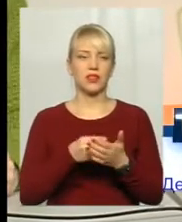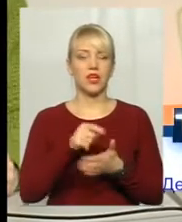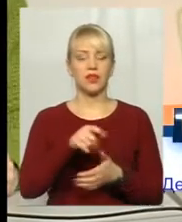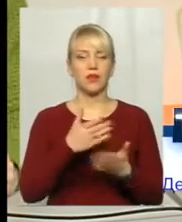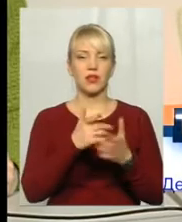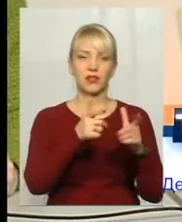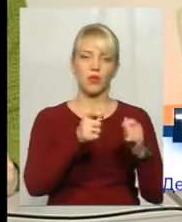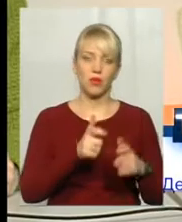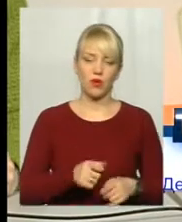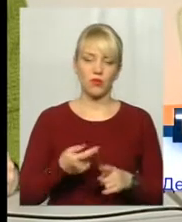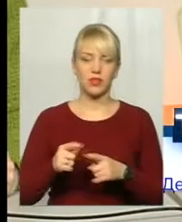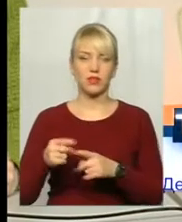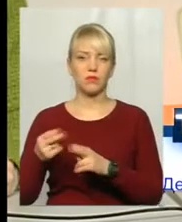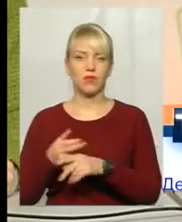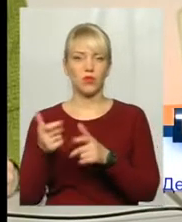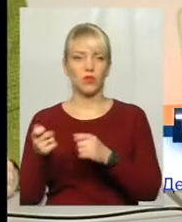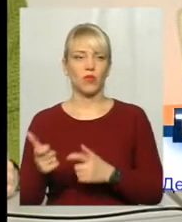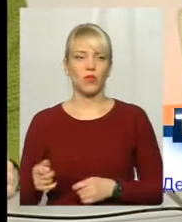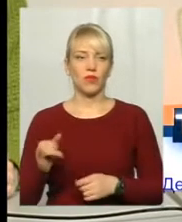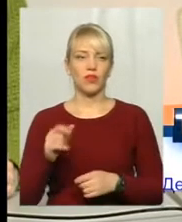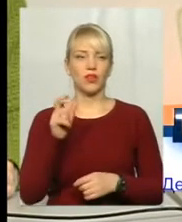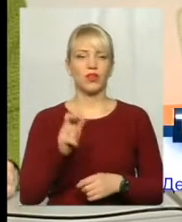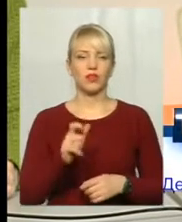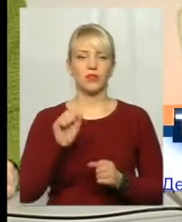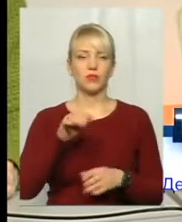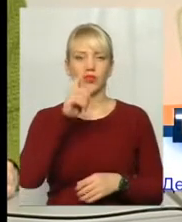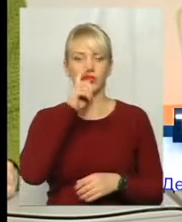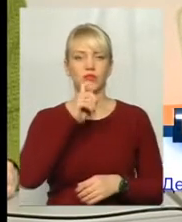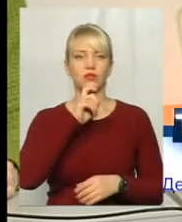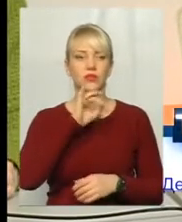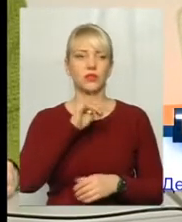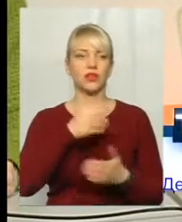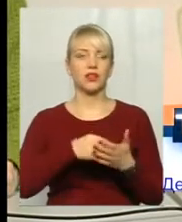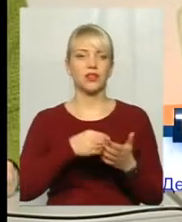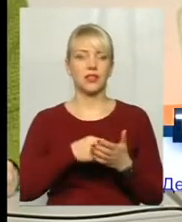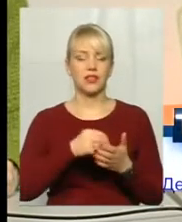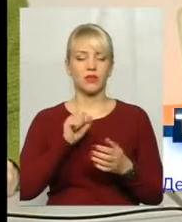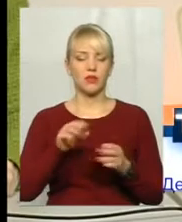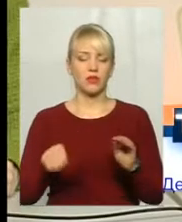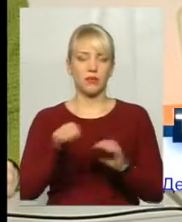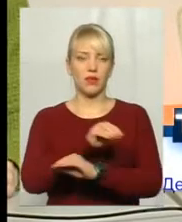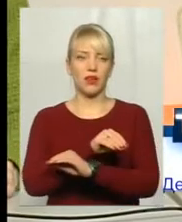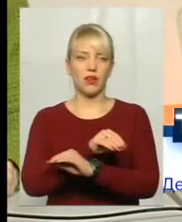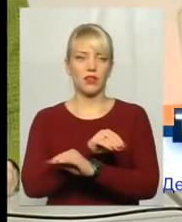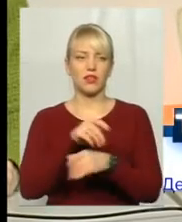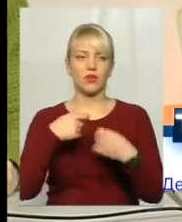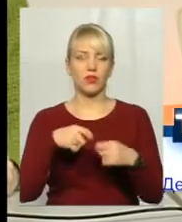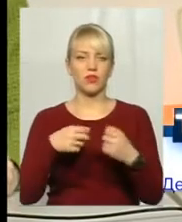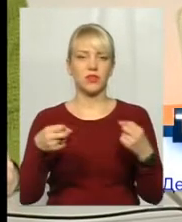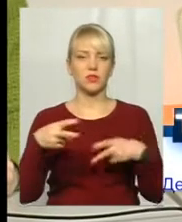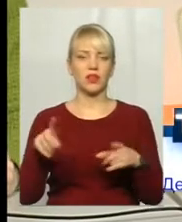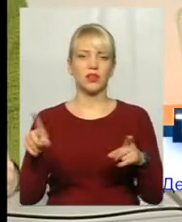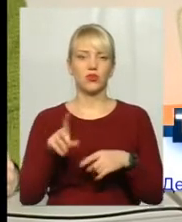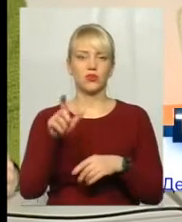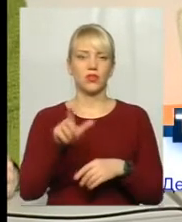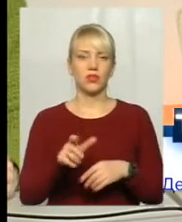товар, цей без упаковки. І людина може не зрозуміти, а цінник може перекласти продавець спеціально для того, щоб